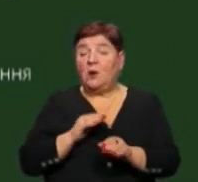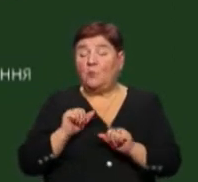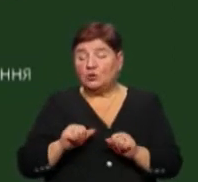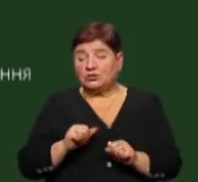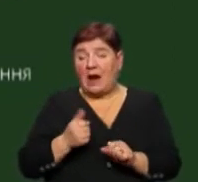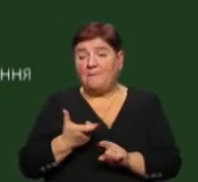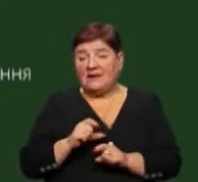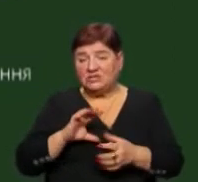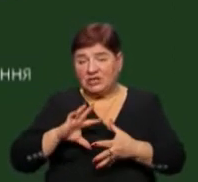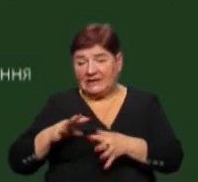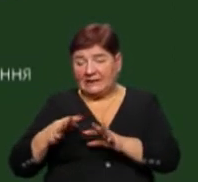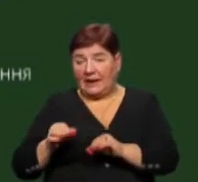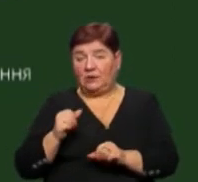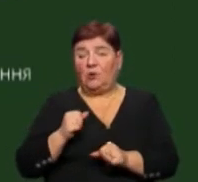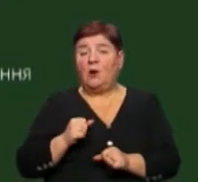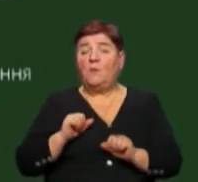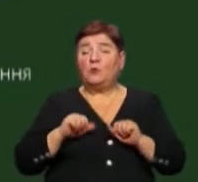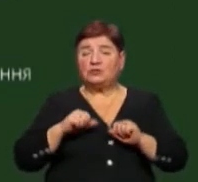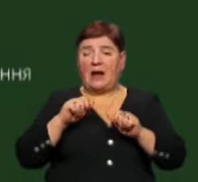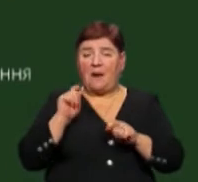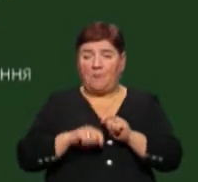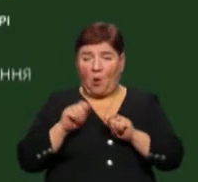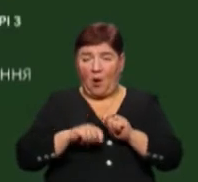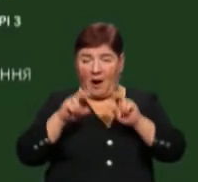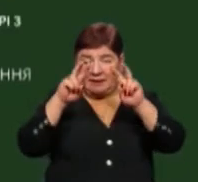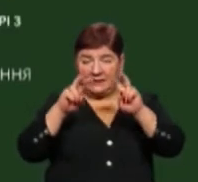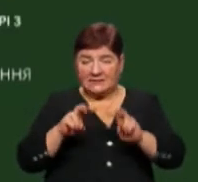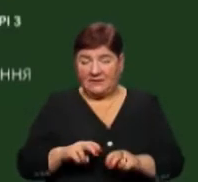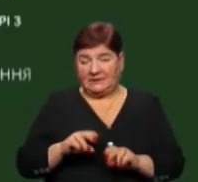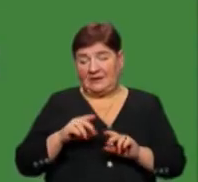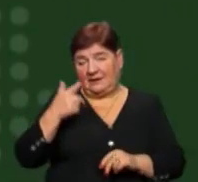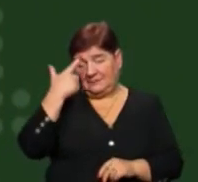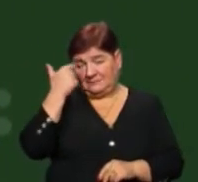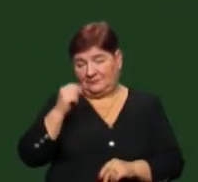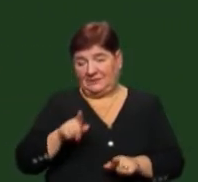детально зупинитися, проаналізувати і вже давати якісь коментарі з цього.